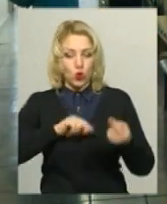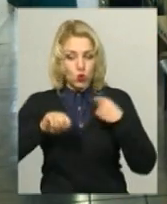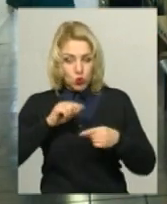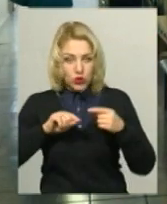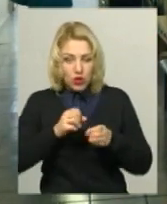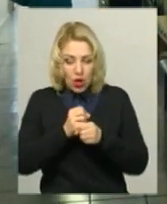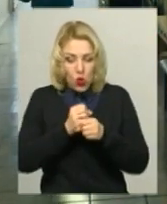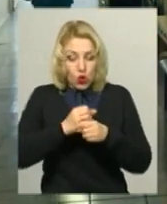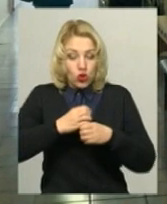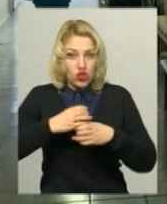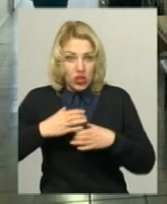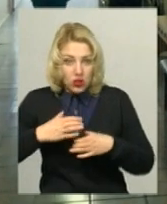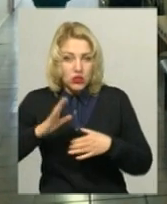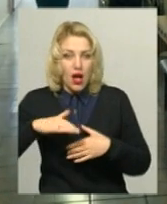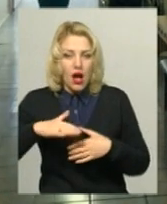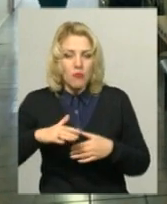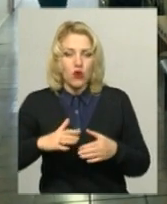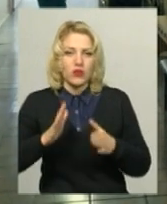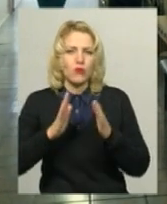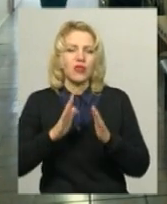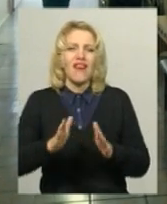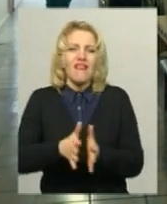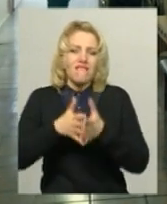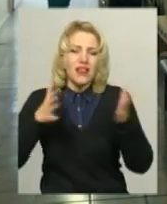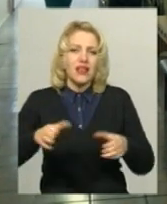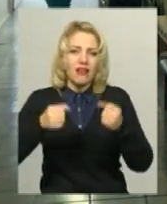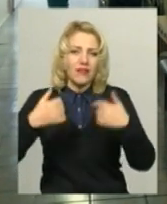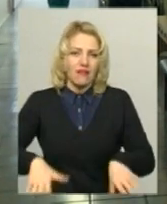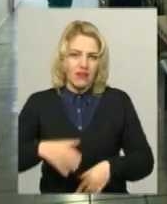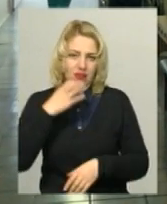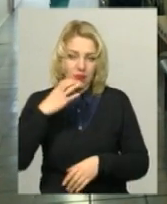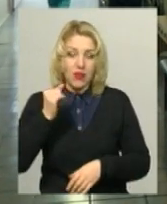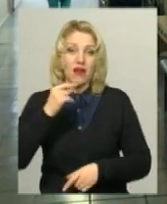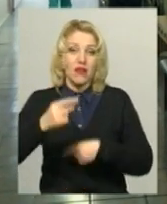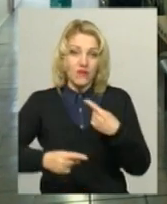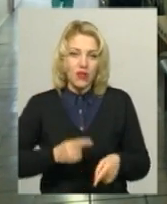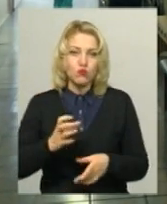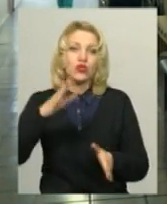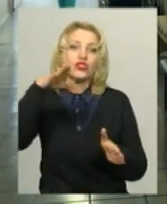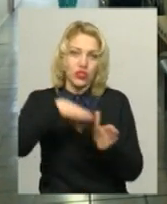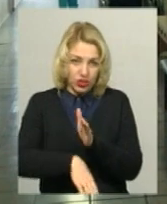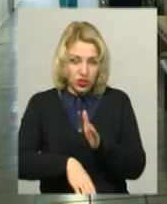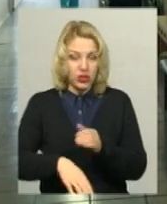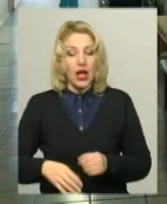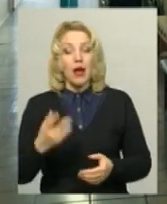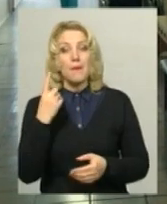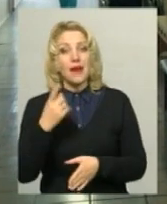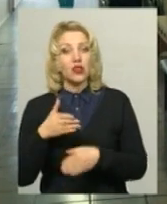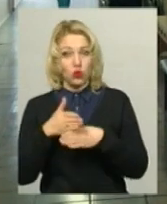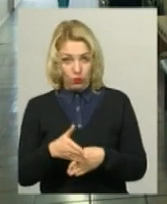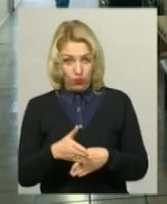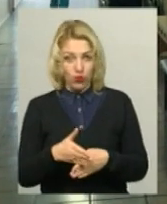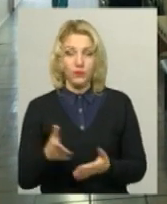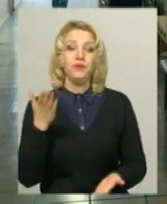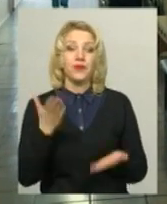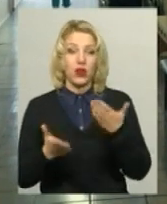а йде велика втрата тепла і потім тільки наростають наслідки і стає гірше. В плані першої допомоги. Такого хворого